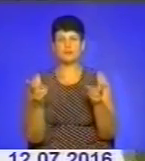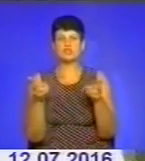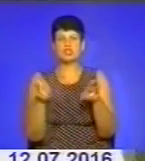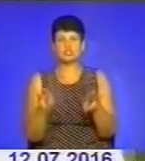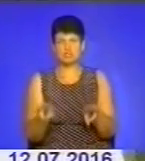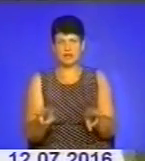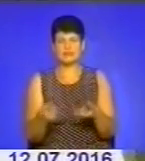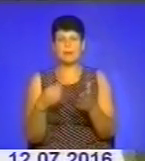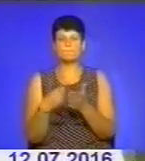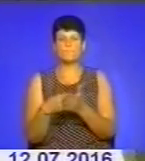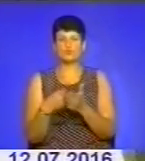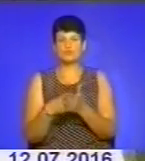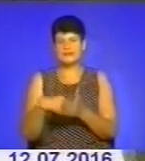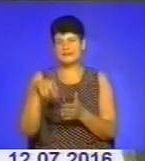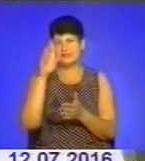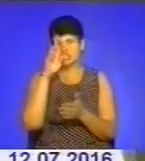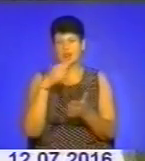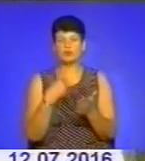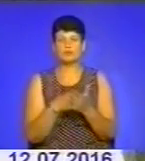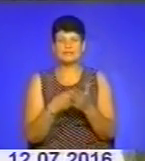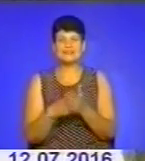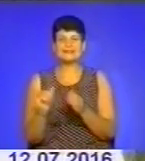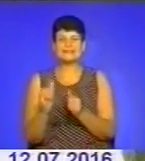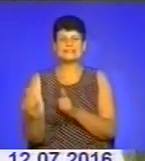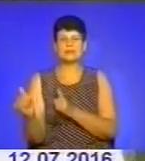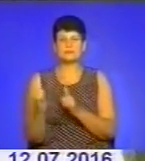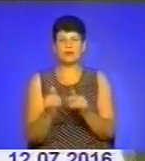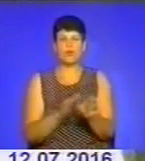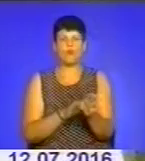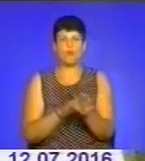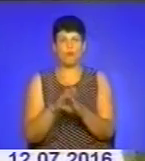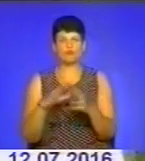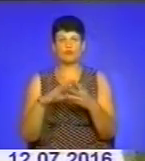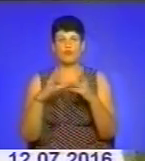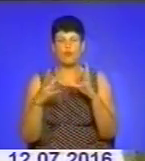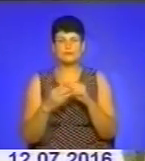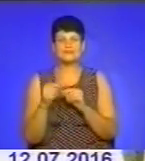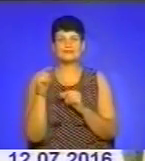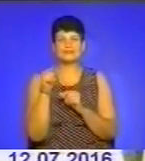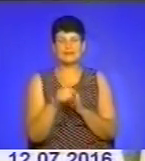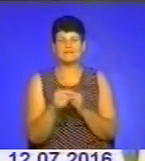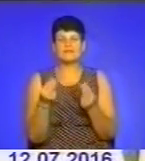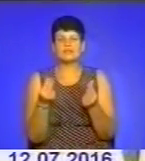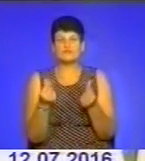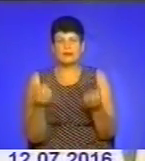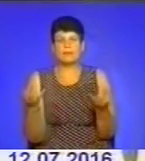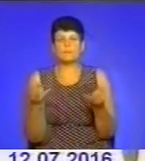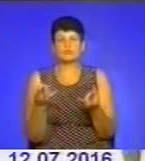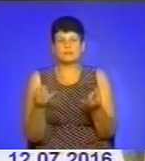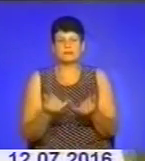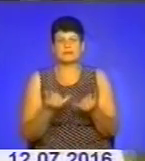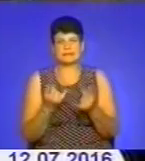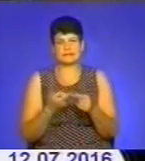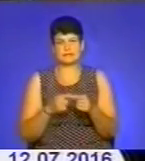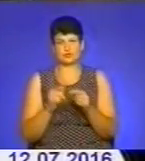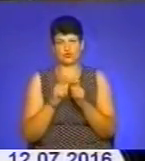державному бюджеті і забезпечується у повному обсязі тим фінансуванням, яке потрібно для даної